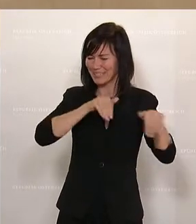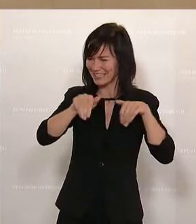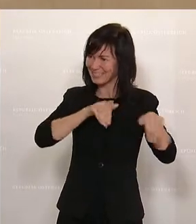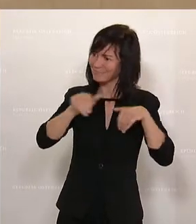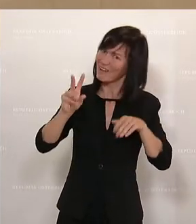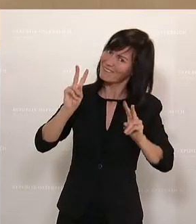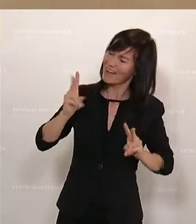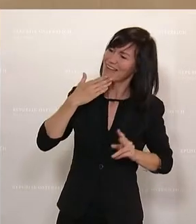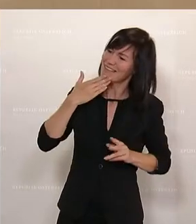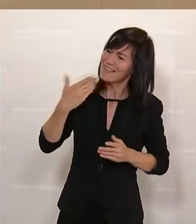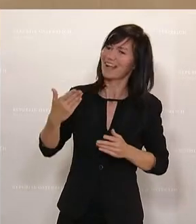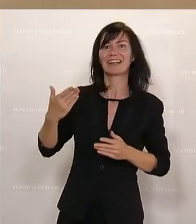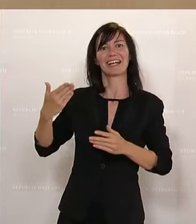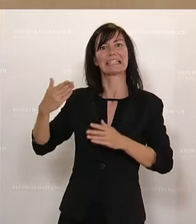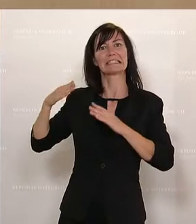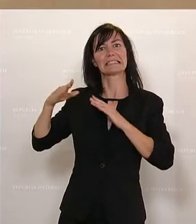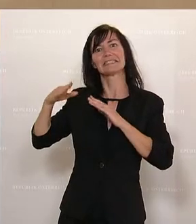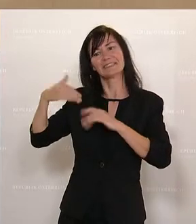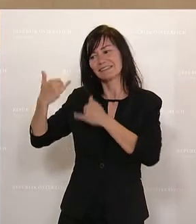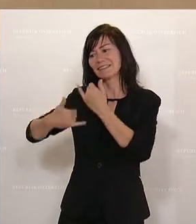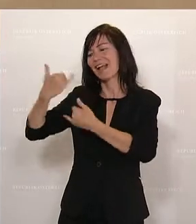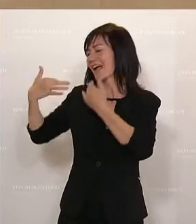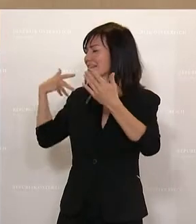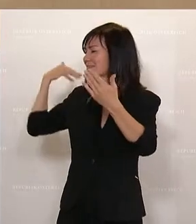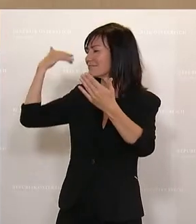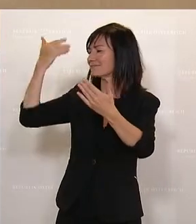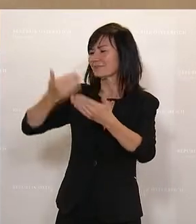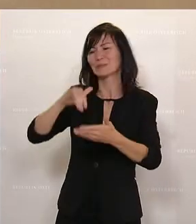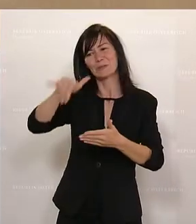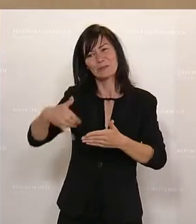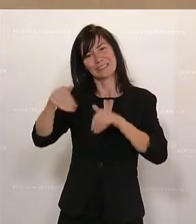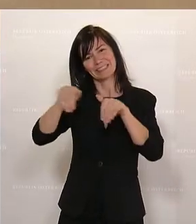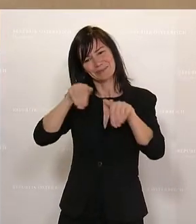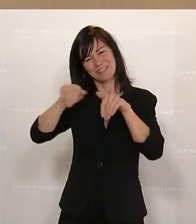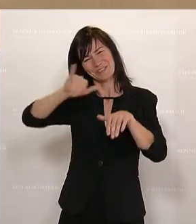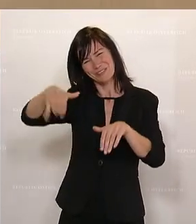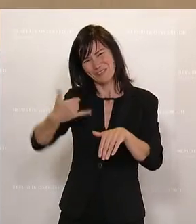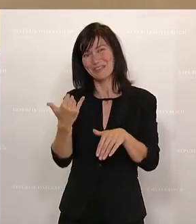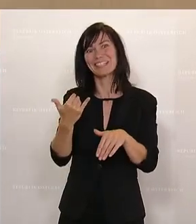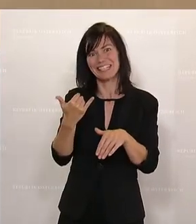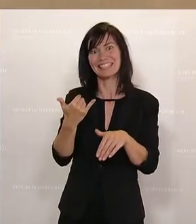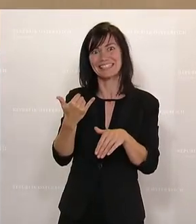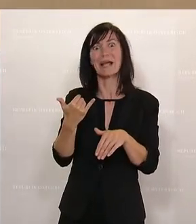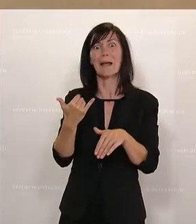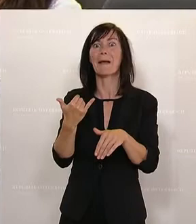danken, dass du die letzten Jahrzehnte das Justizministerium und die Justizpolitik geformt hast. Vielen Dank.